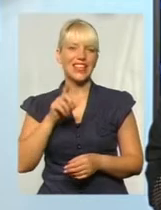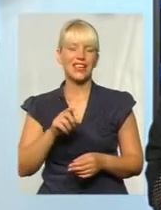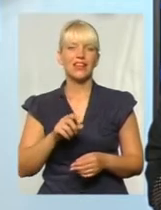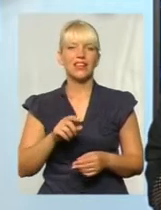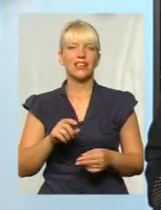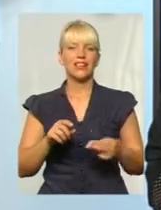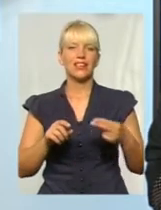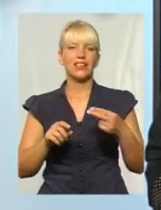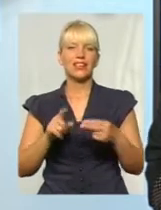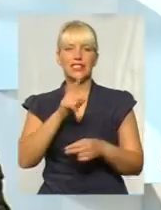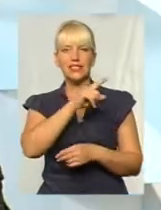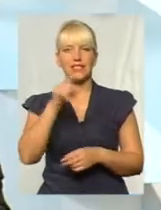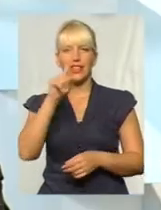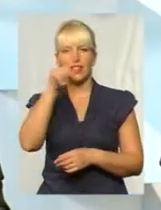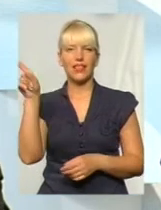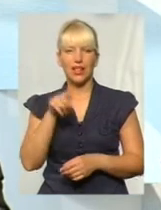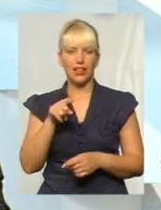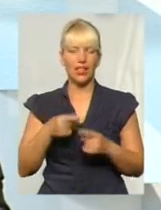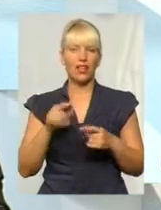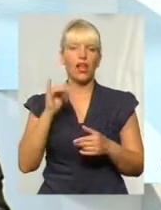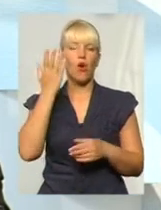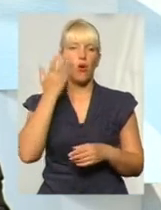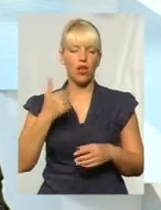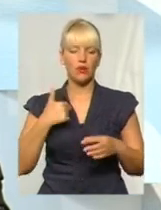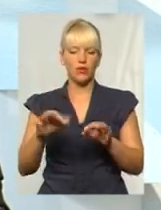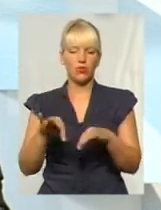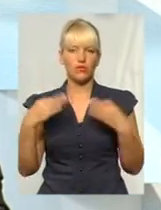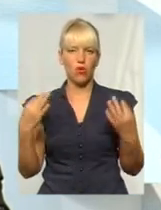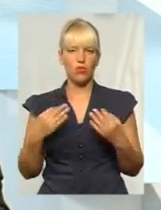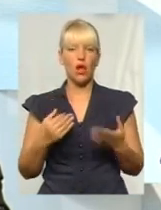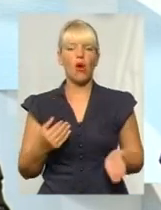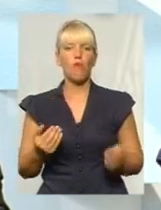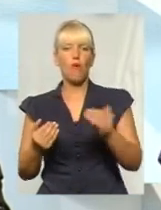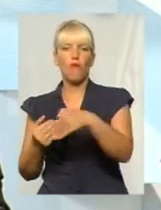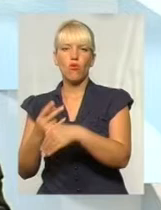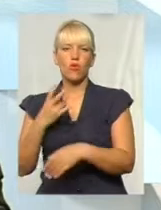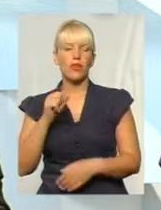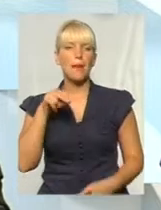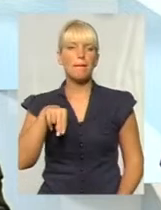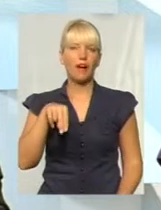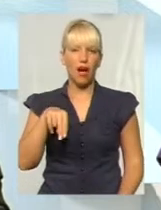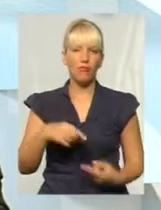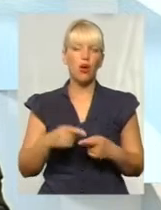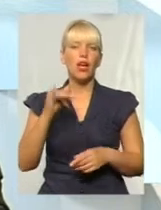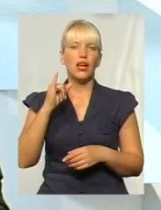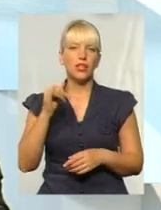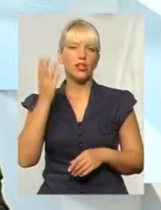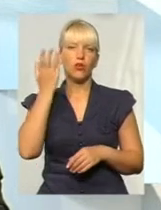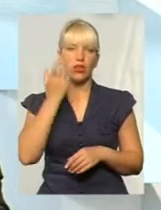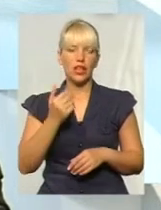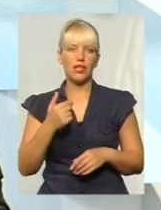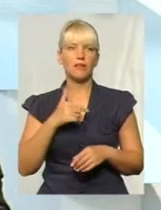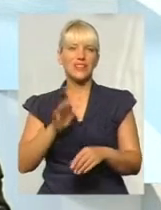поворот на право, і якщо я стою на перехресті і велосипедисту потрібно їхати прямо, ну, дуже